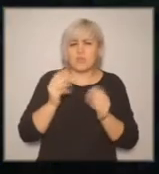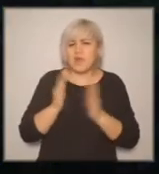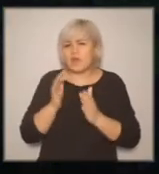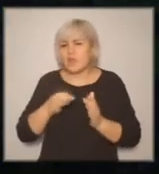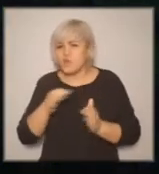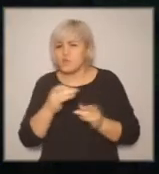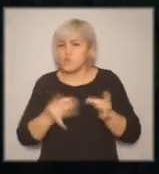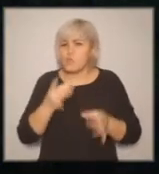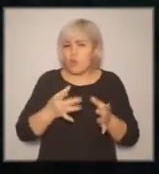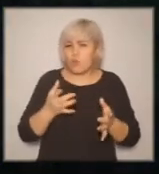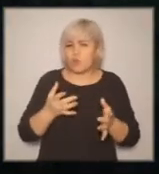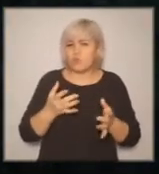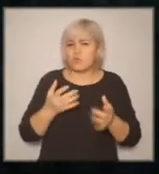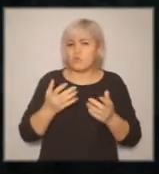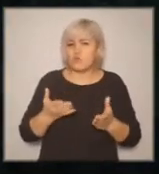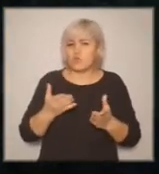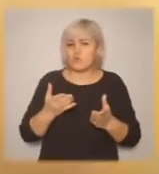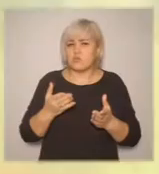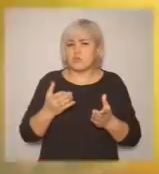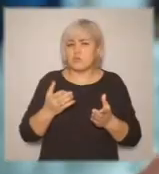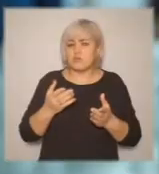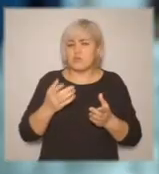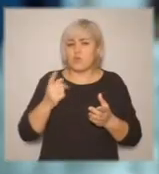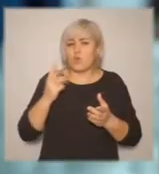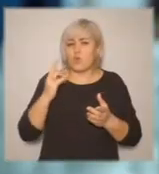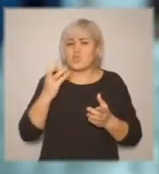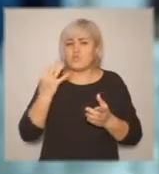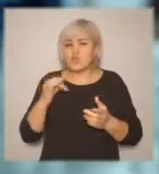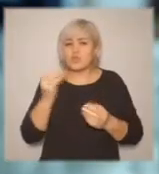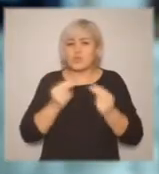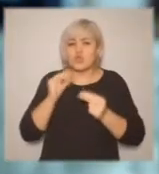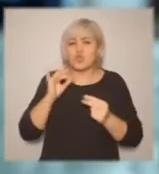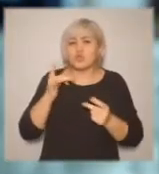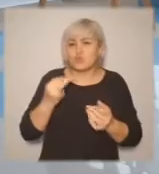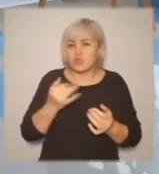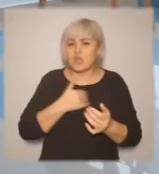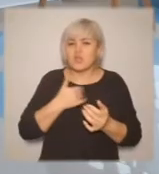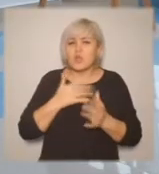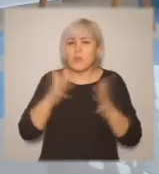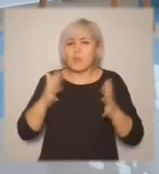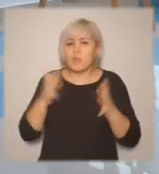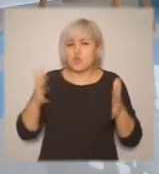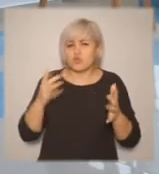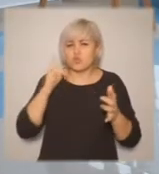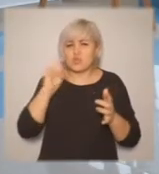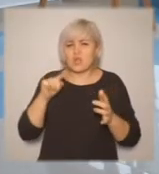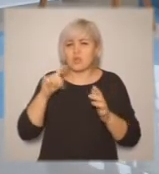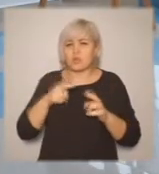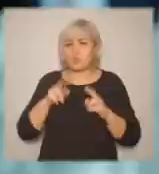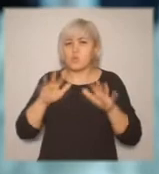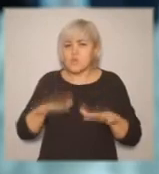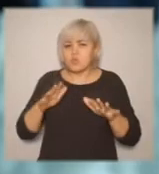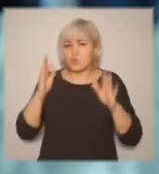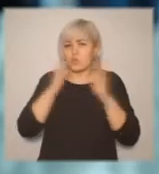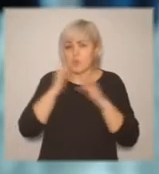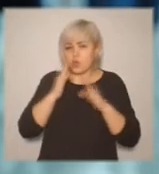замерзших маленьких озер и болот, и вообще вот этот весь космический пейзаж Югры. Мне бы хотелось поближе узнать, наверное,